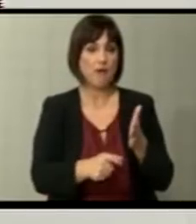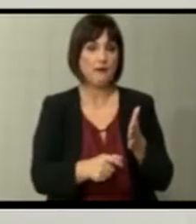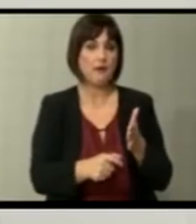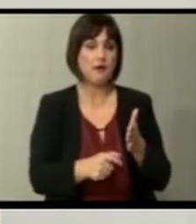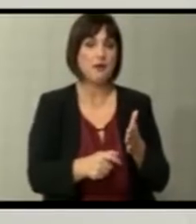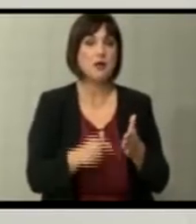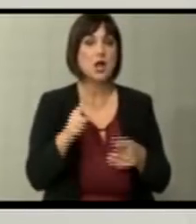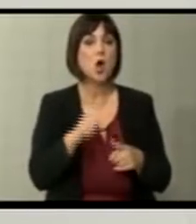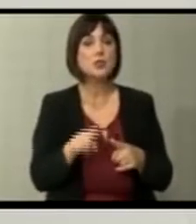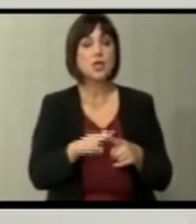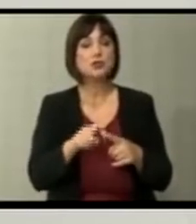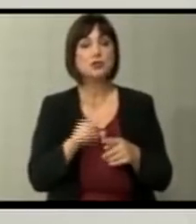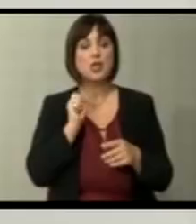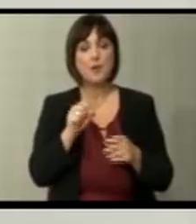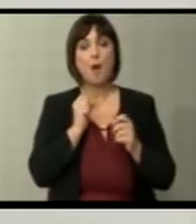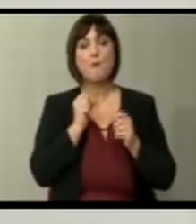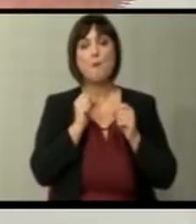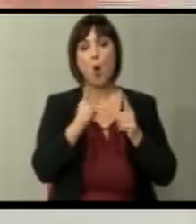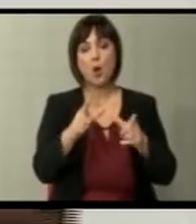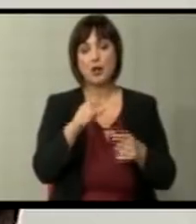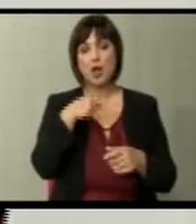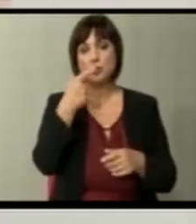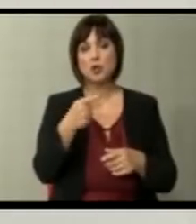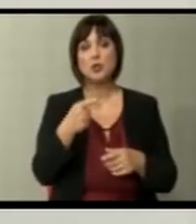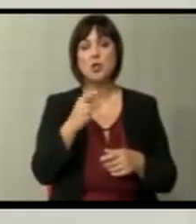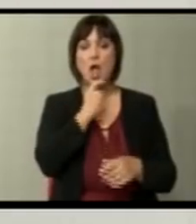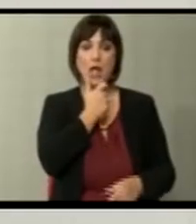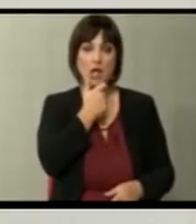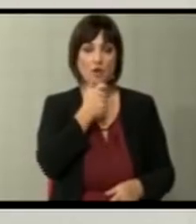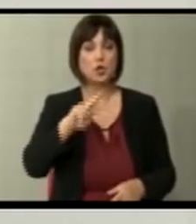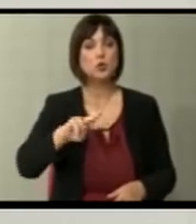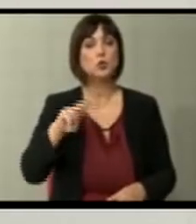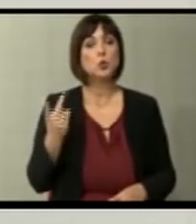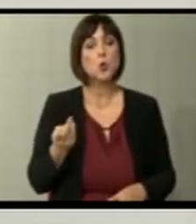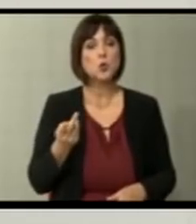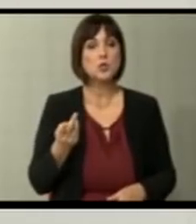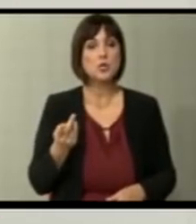Како начин да се испрати порека до Велика Британија и другите